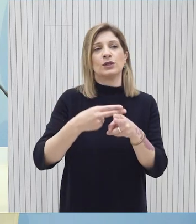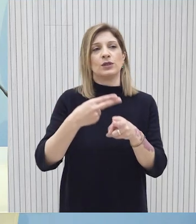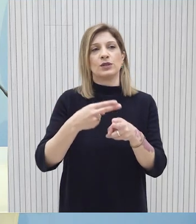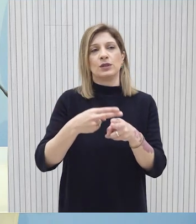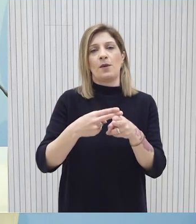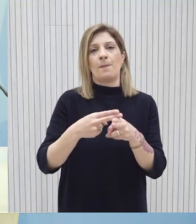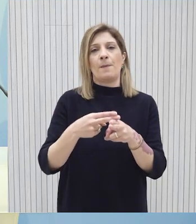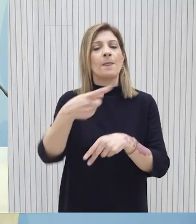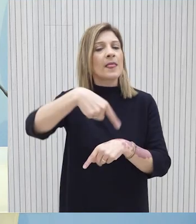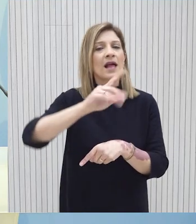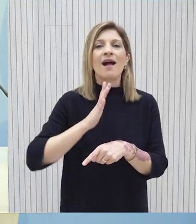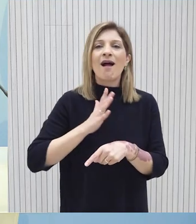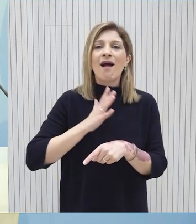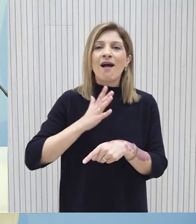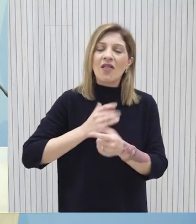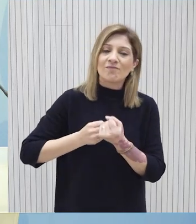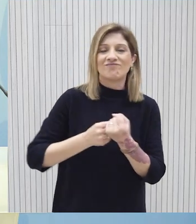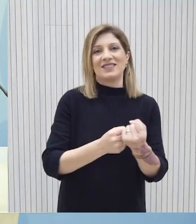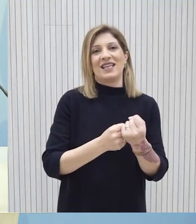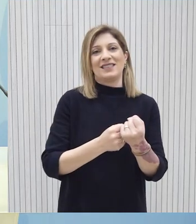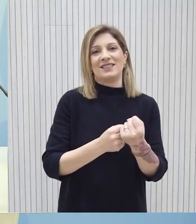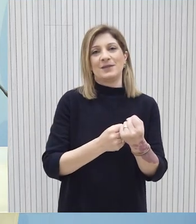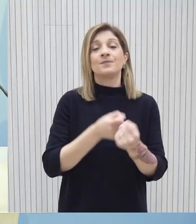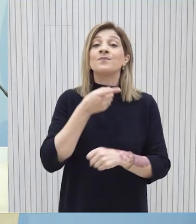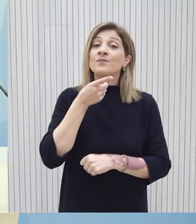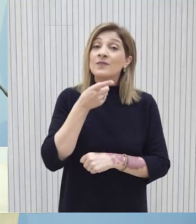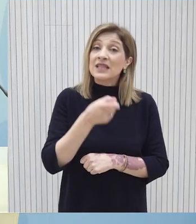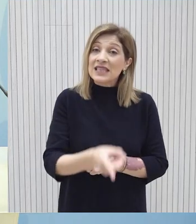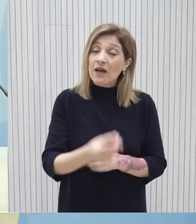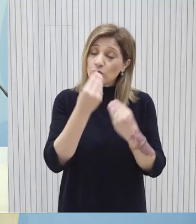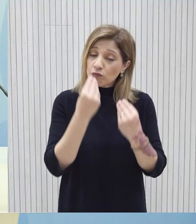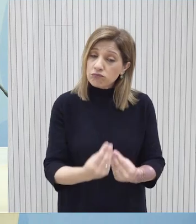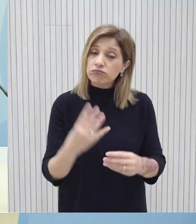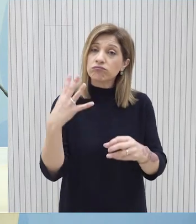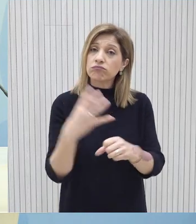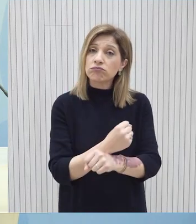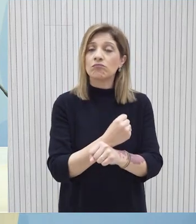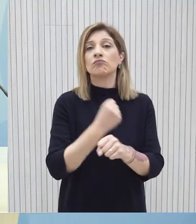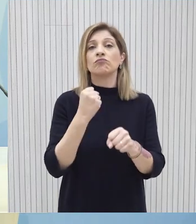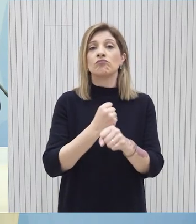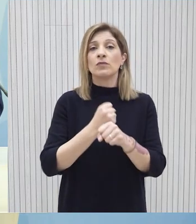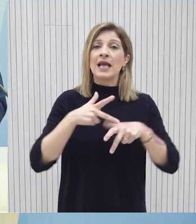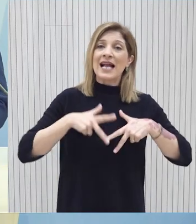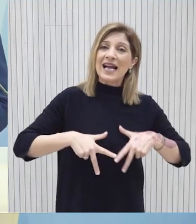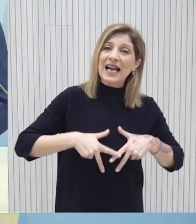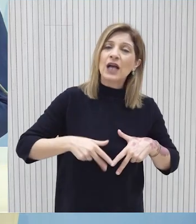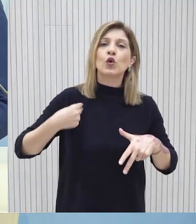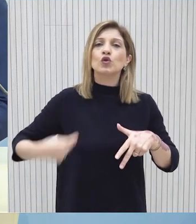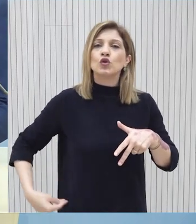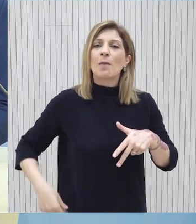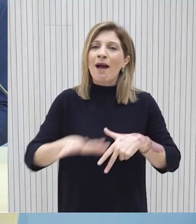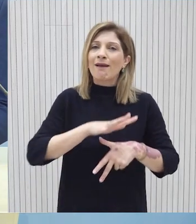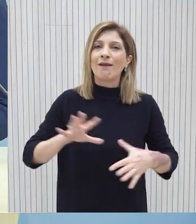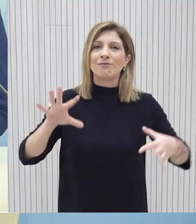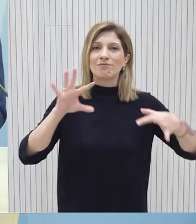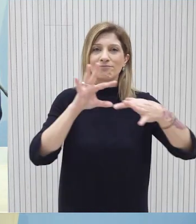όσων συνανθρώπων μας αναζητούν στήριξη Πρόκειται για μια πολύ επιτυχημένη συνέργεια κράτους και τοπικής αυτοδιοίκησης